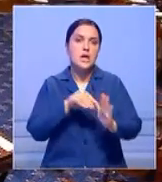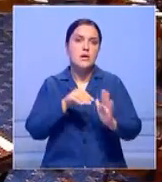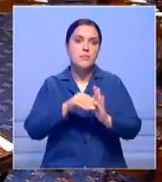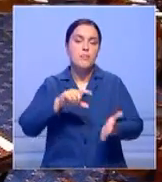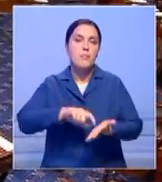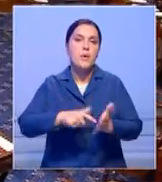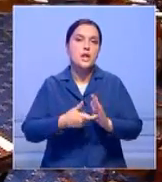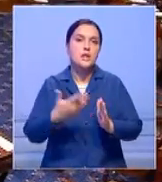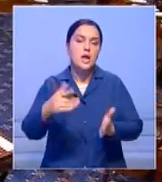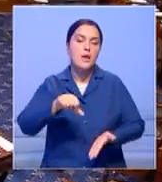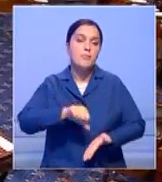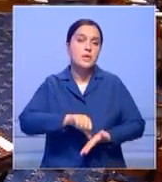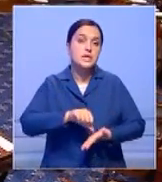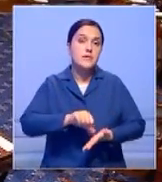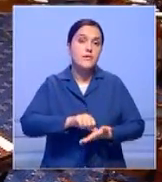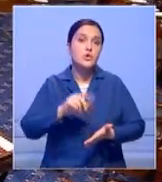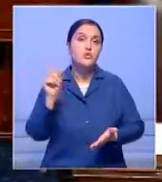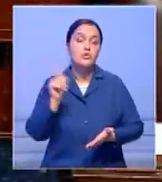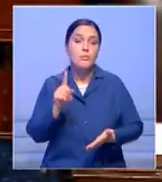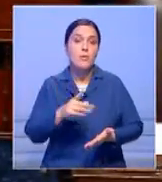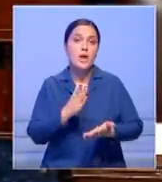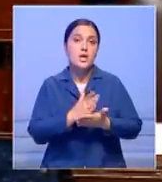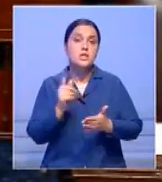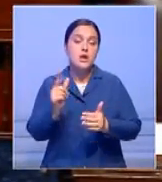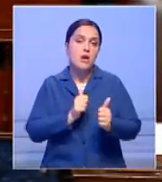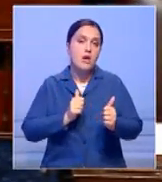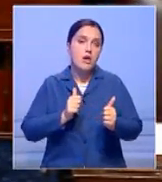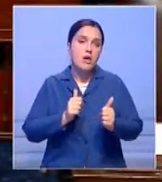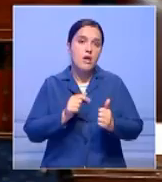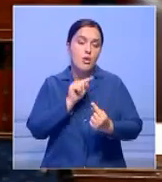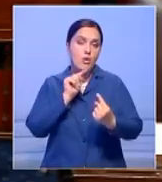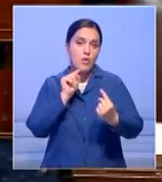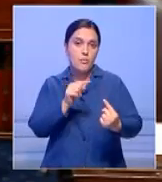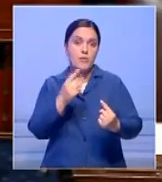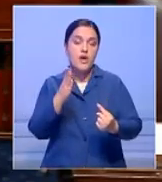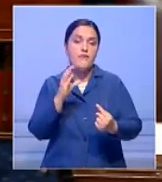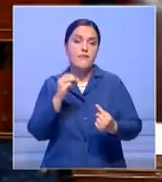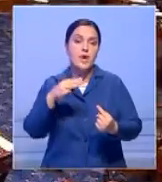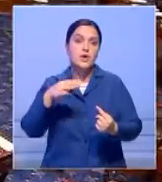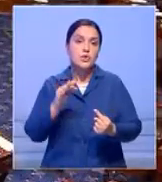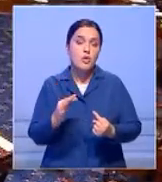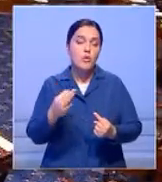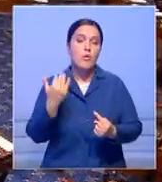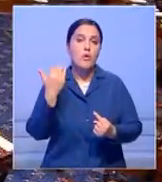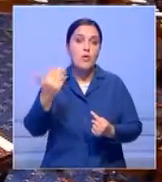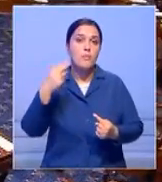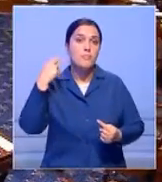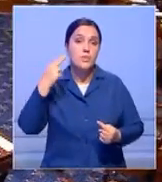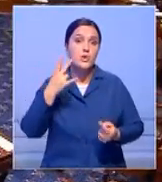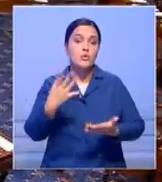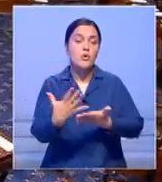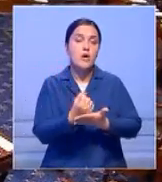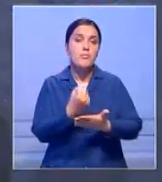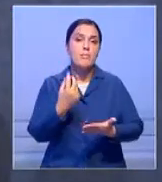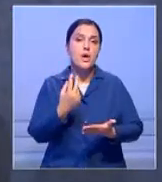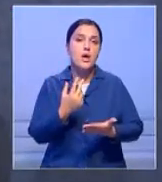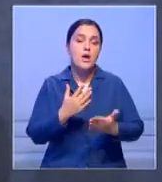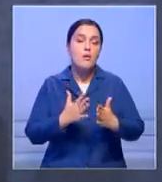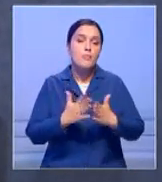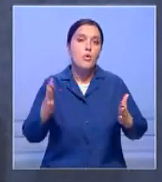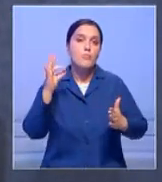представителей. К слову, для того, чтобы преодолеть вета президента США, конгрессменам и сенаторам нужно было набрать более двух третий голосов.